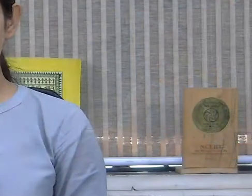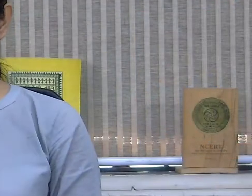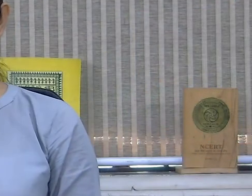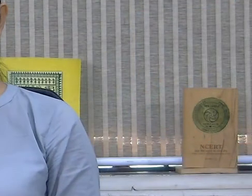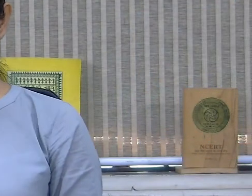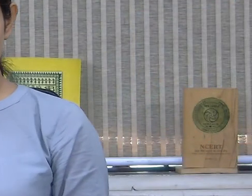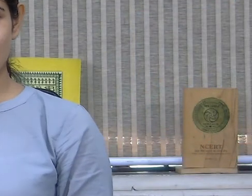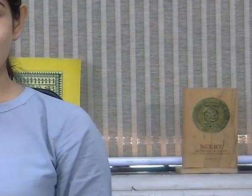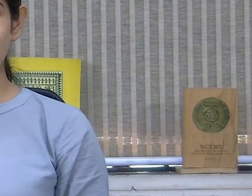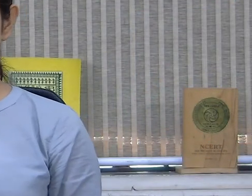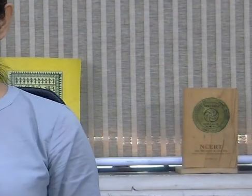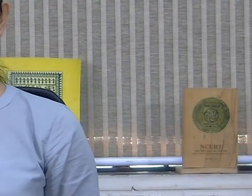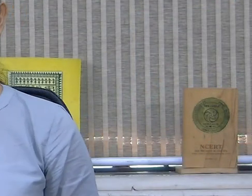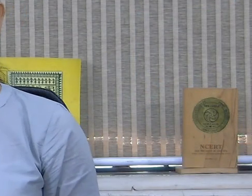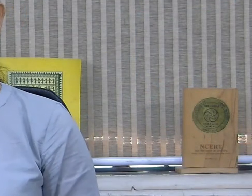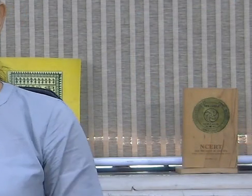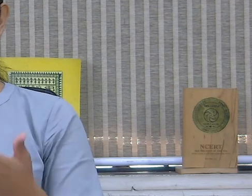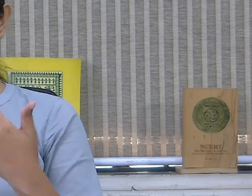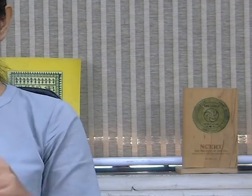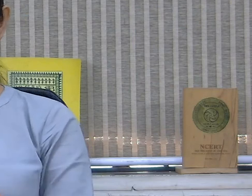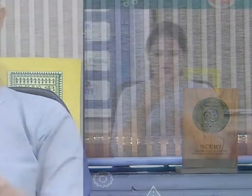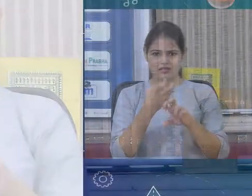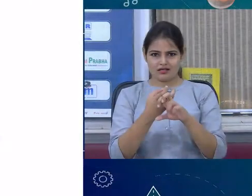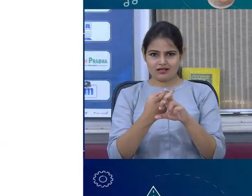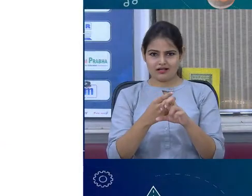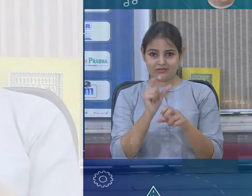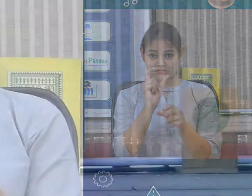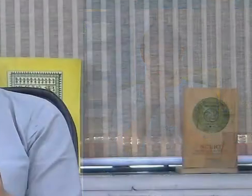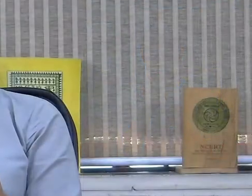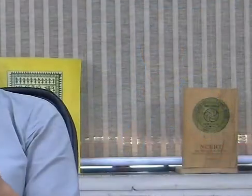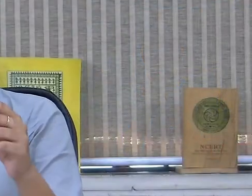है दूसरा डक्टिलिटी